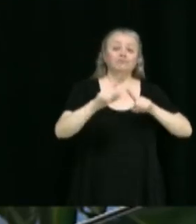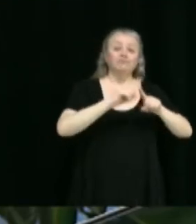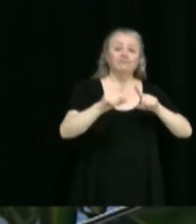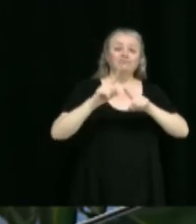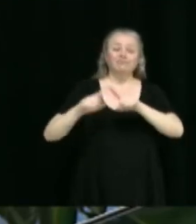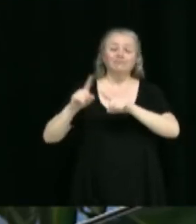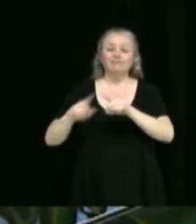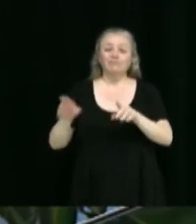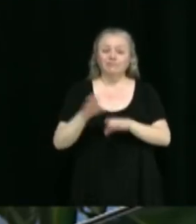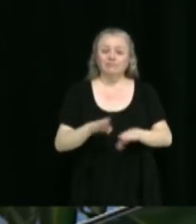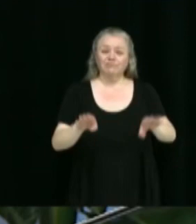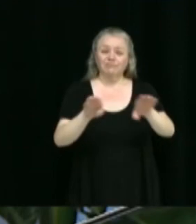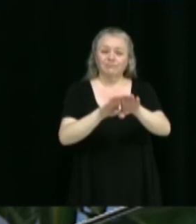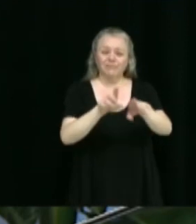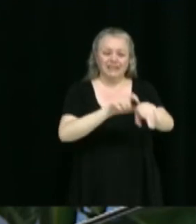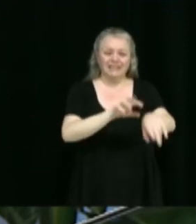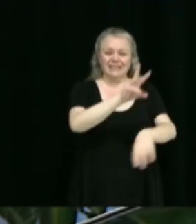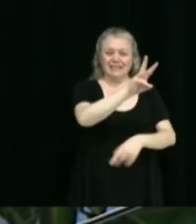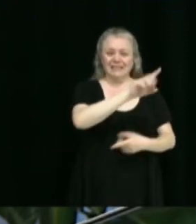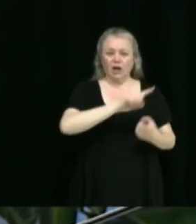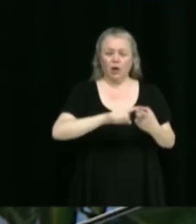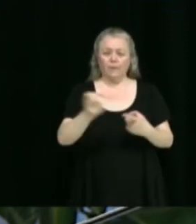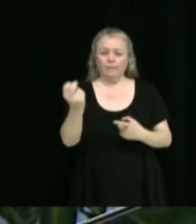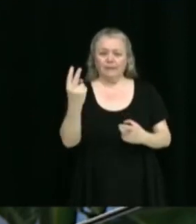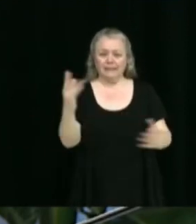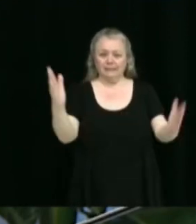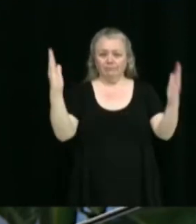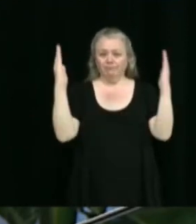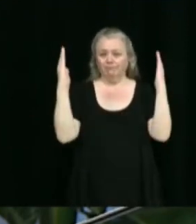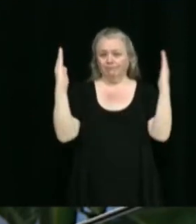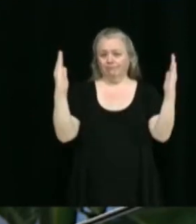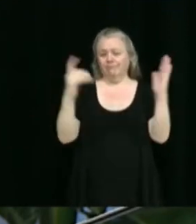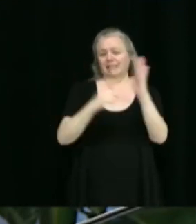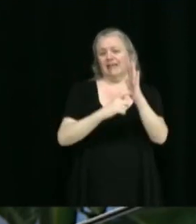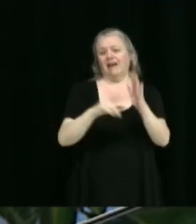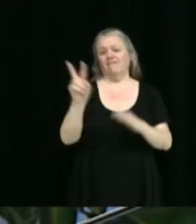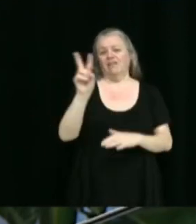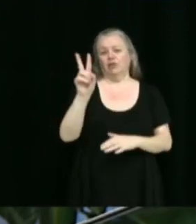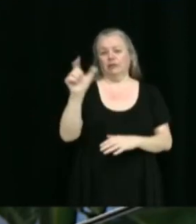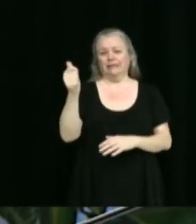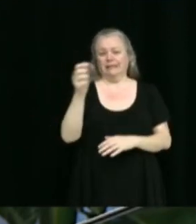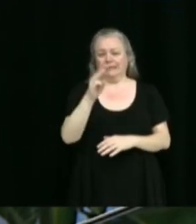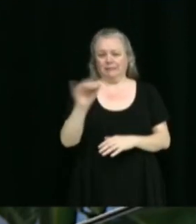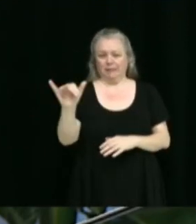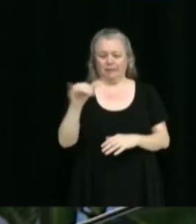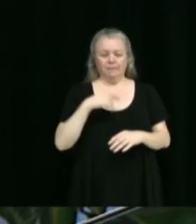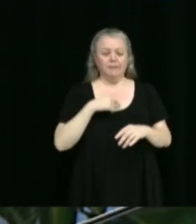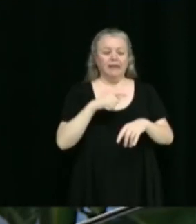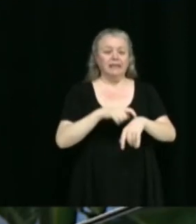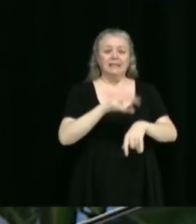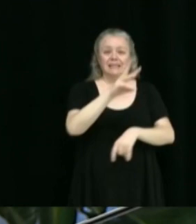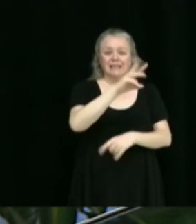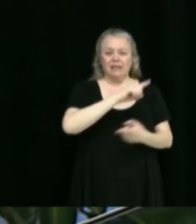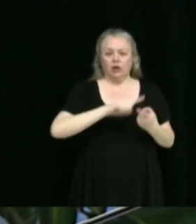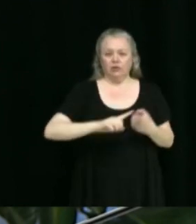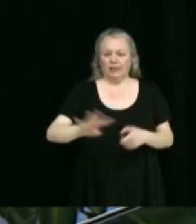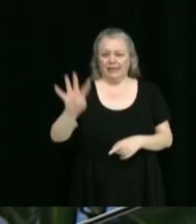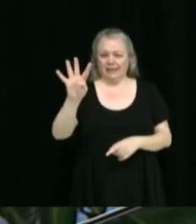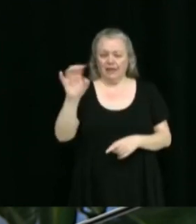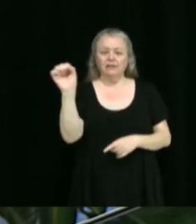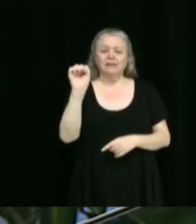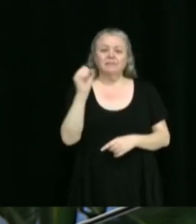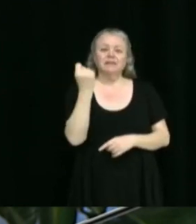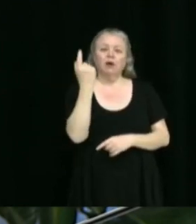6 heures et midi le vendredi 10 mai ainsi que de 6 heures à 16 heures le